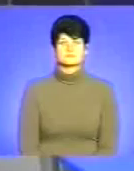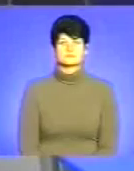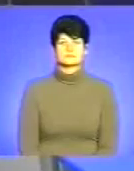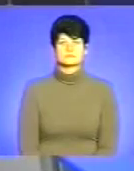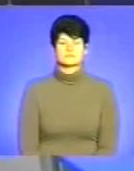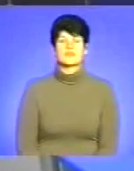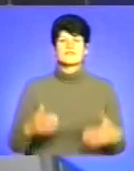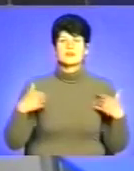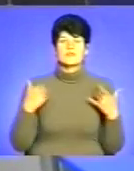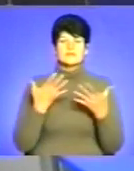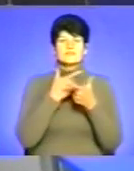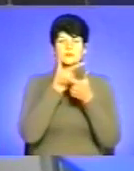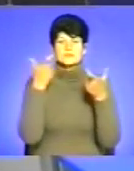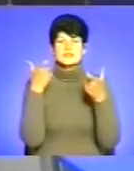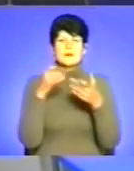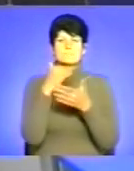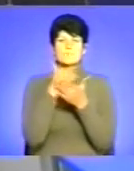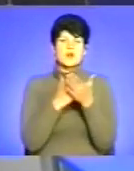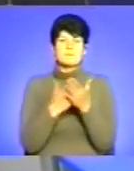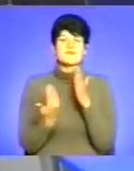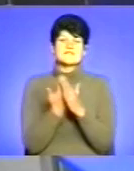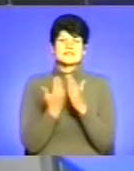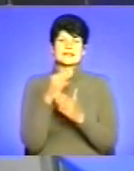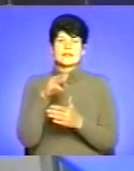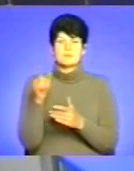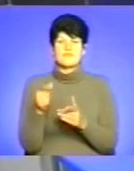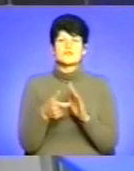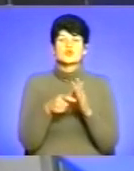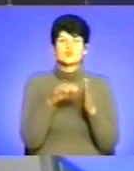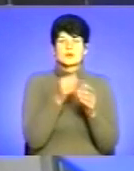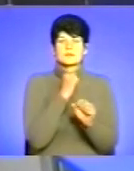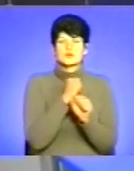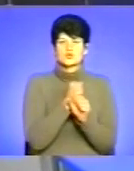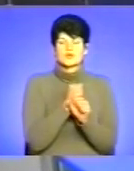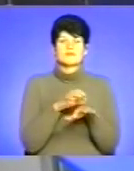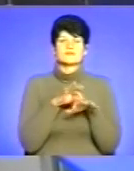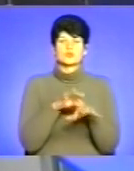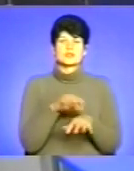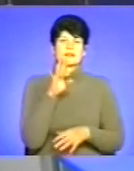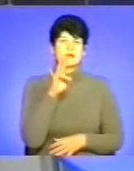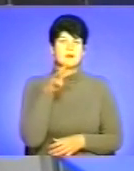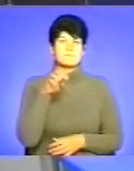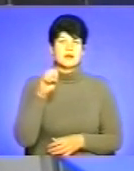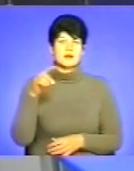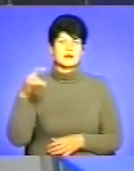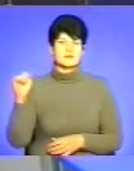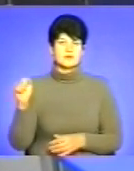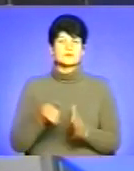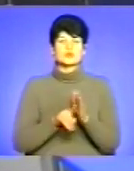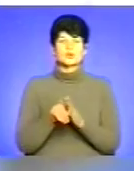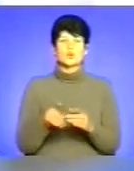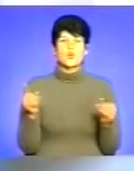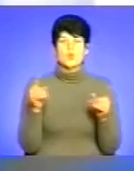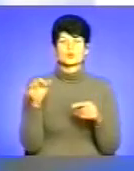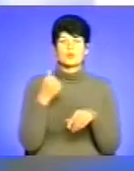Вітаю вас в ефірі інформаційна програма «Вісті ТТБ» В студії для вас працюю я, ведуча Наталя Михралєєва І спочатку коротко про головне